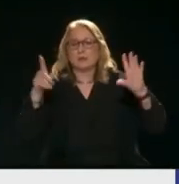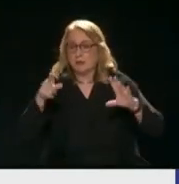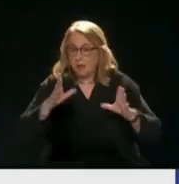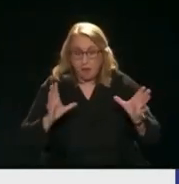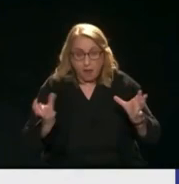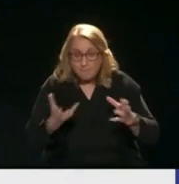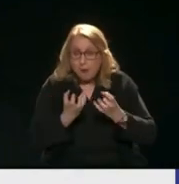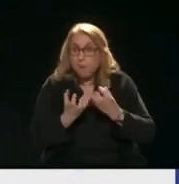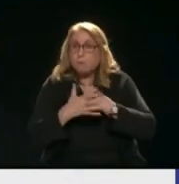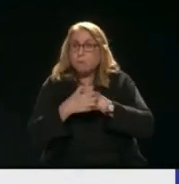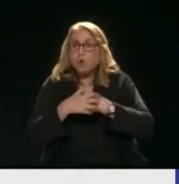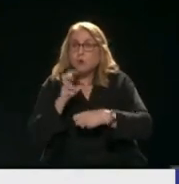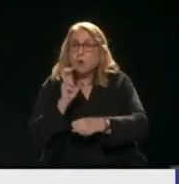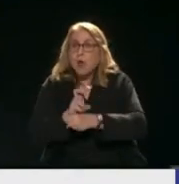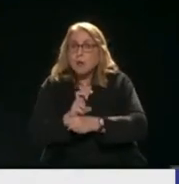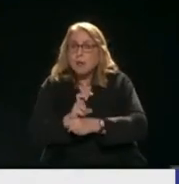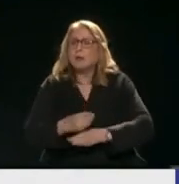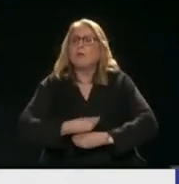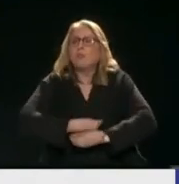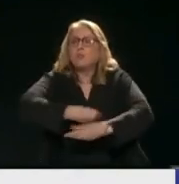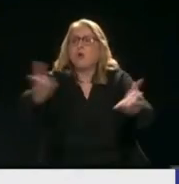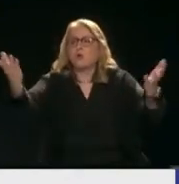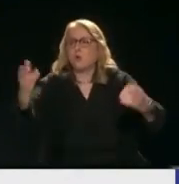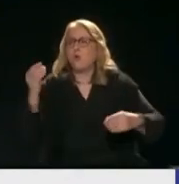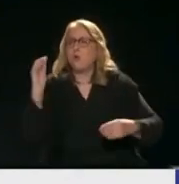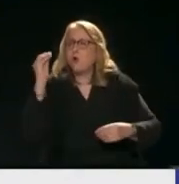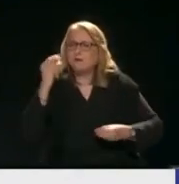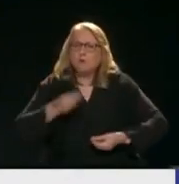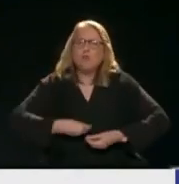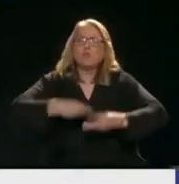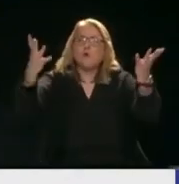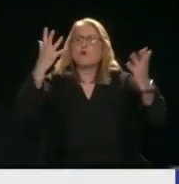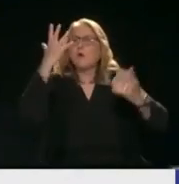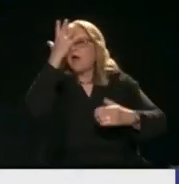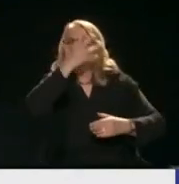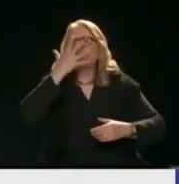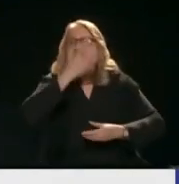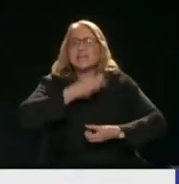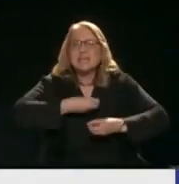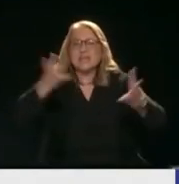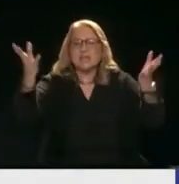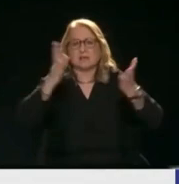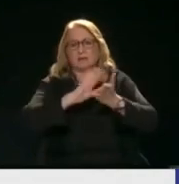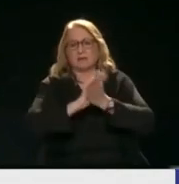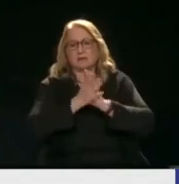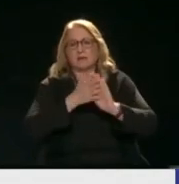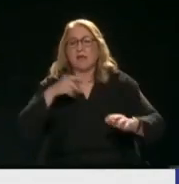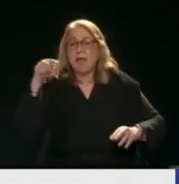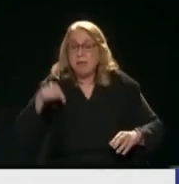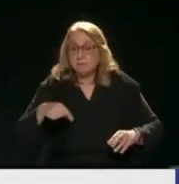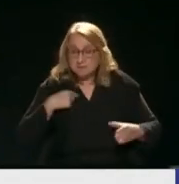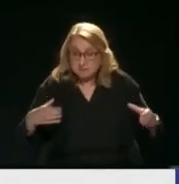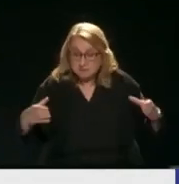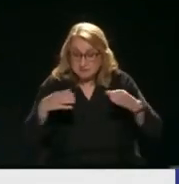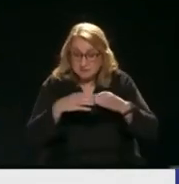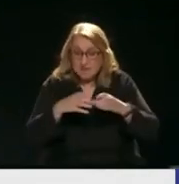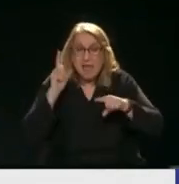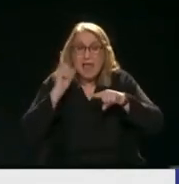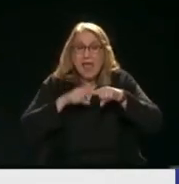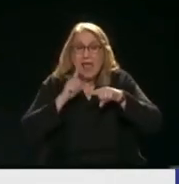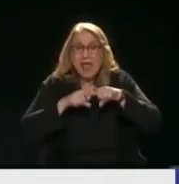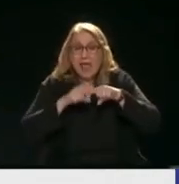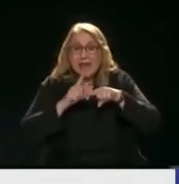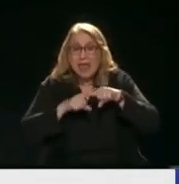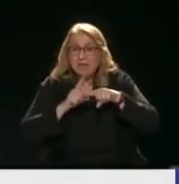Πια τα φάτα χάριστα Από την Ελλάδα εδώ Με λύρω συνέλευση κυβέρνηση Δεν θα ξαναφύγει ποτέ